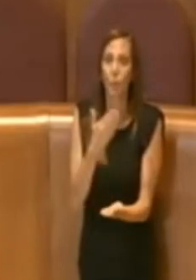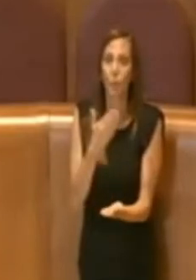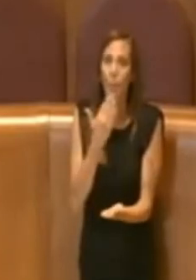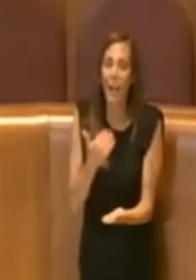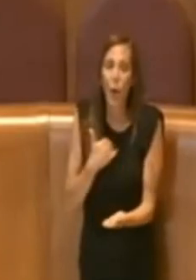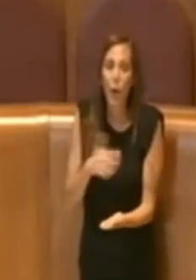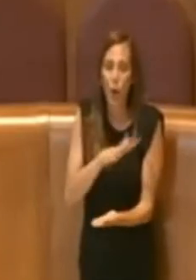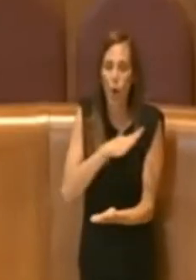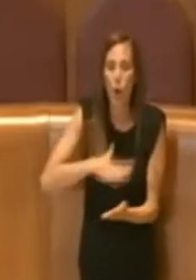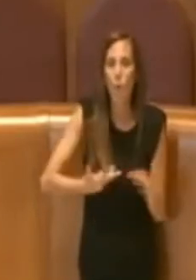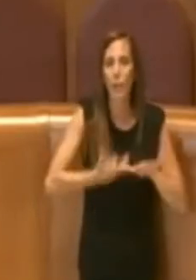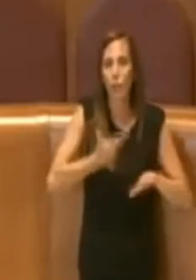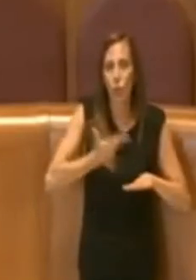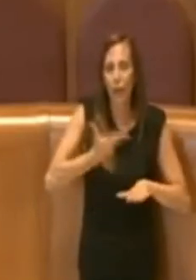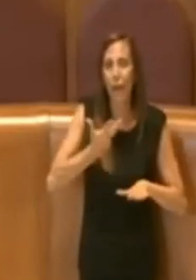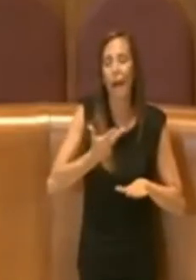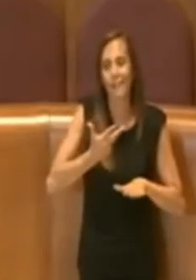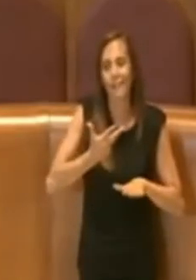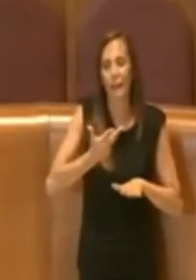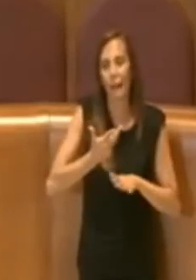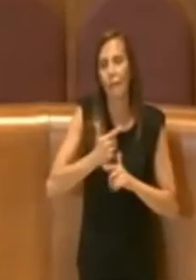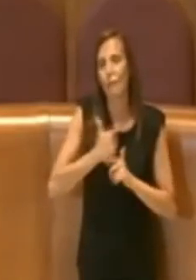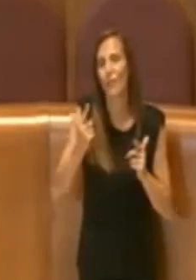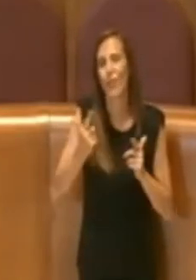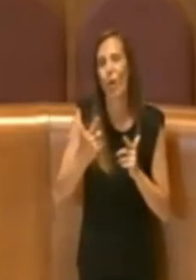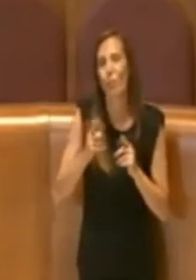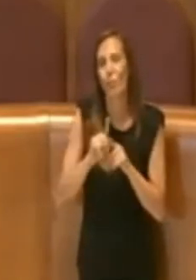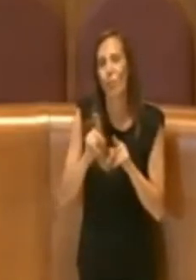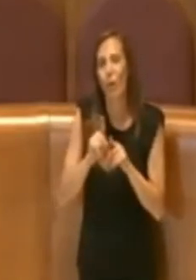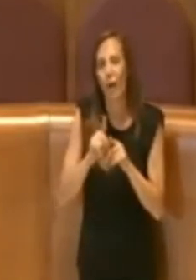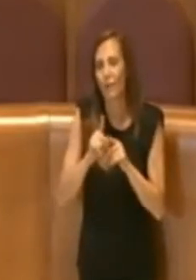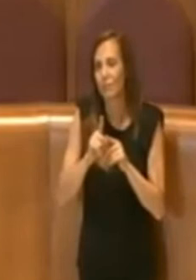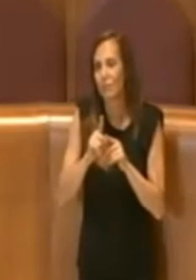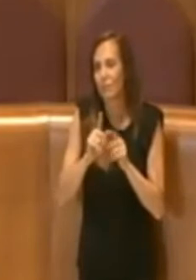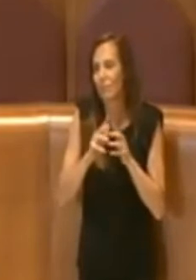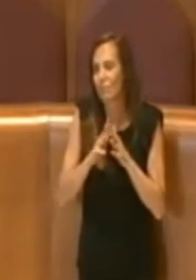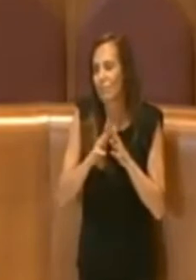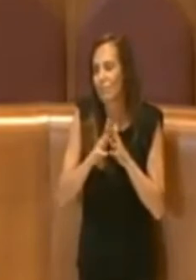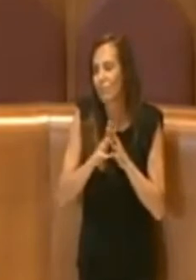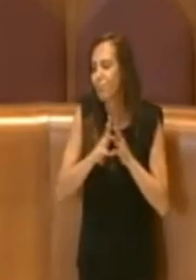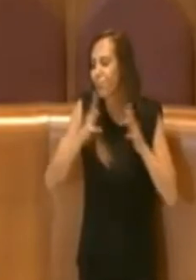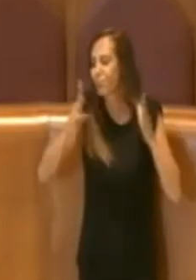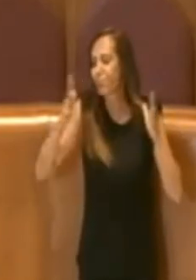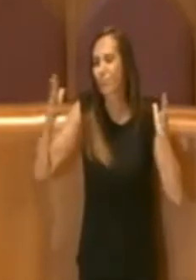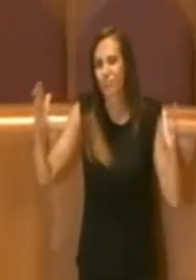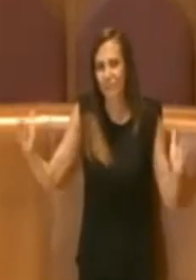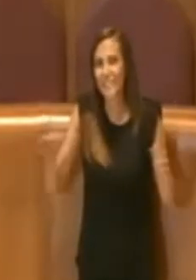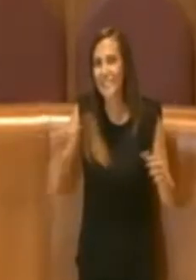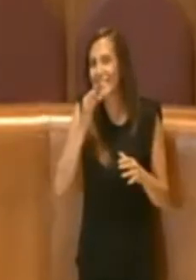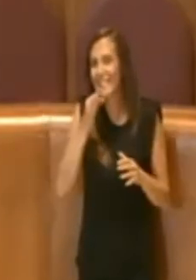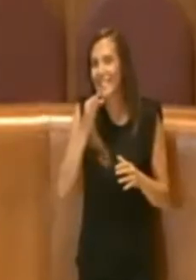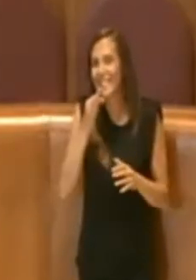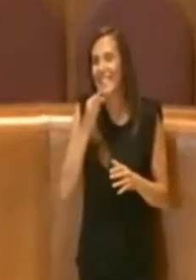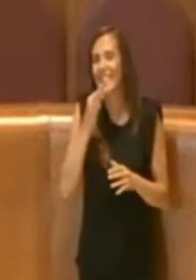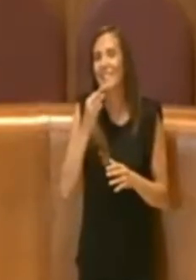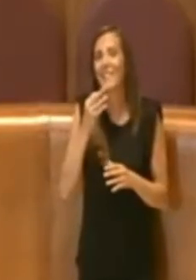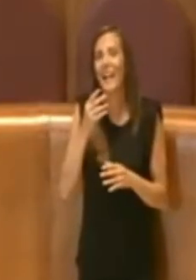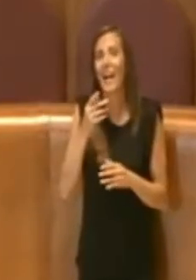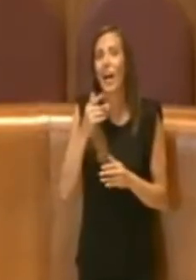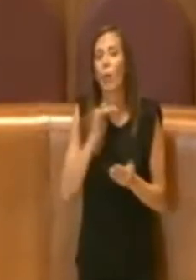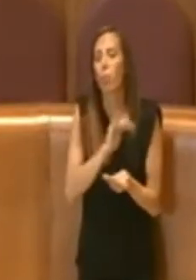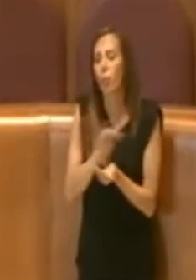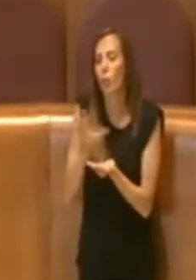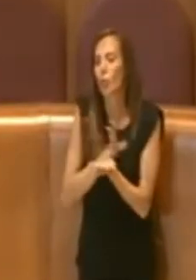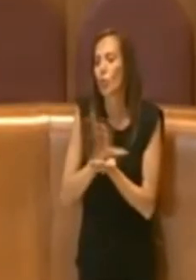dicevo anche risposta al consigliere De Priamo e al rappresentante dei Librai perché estendendo a tutti i prodotti non alimentari